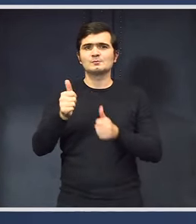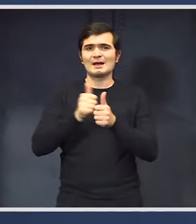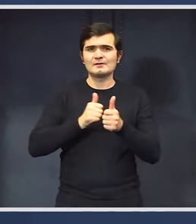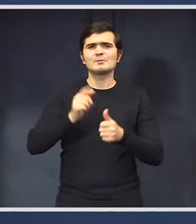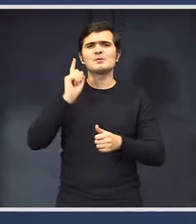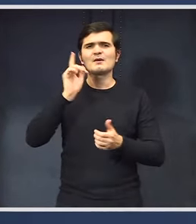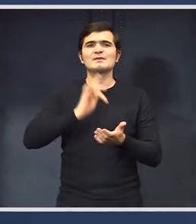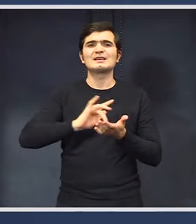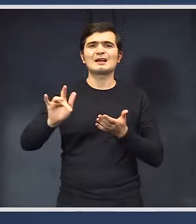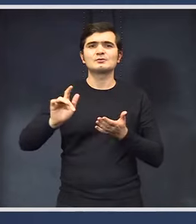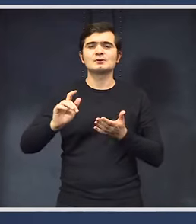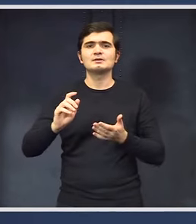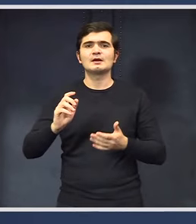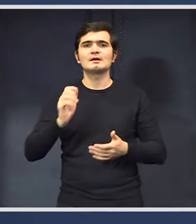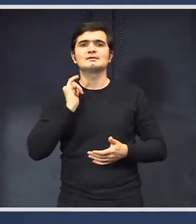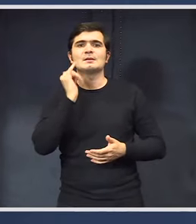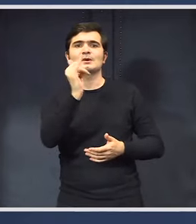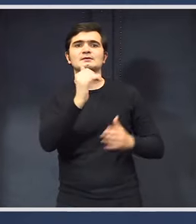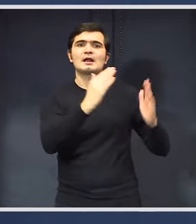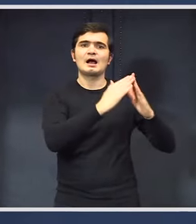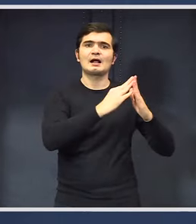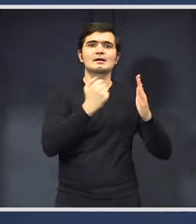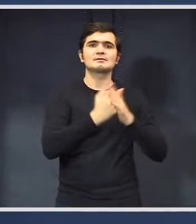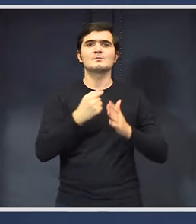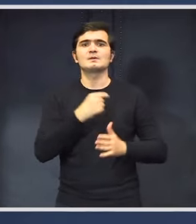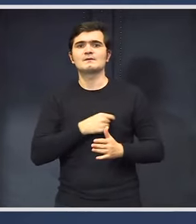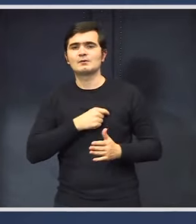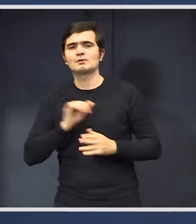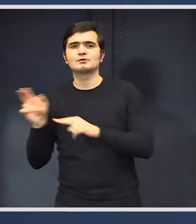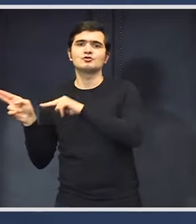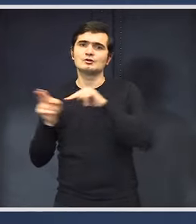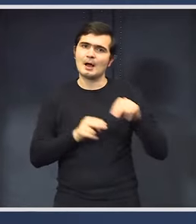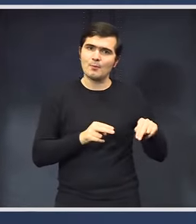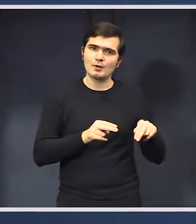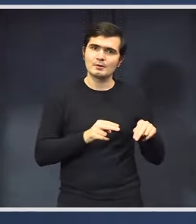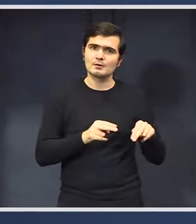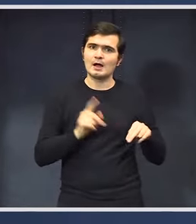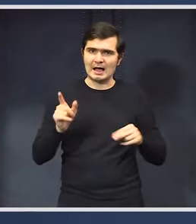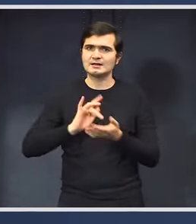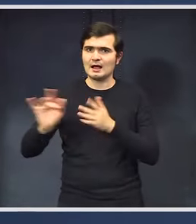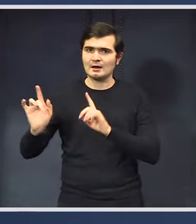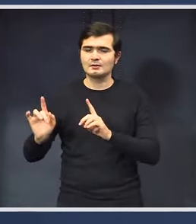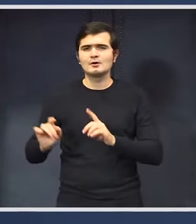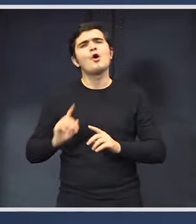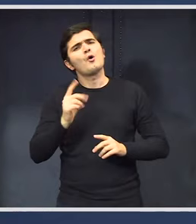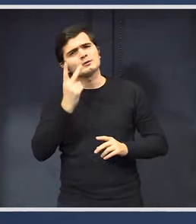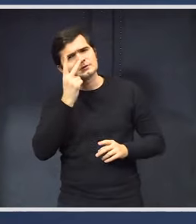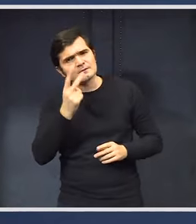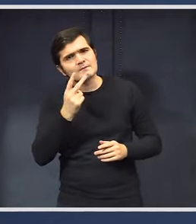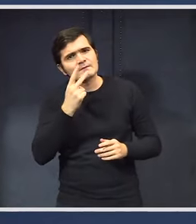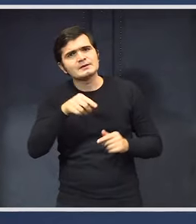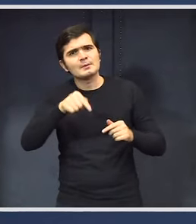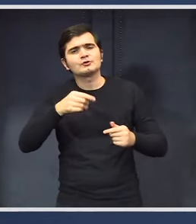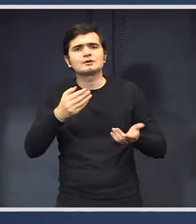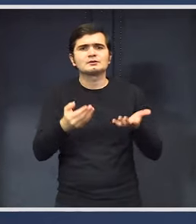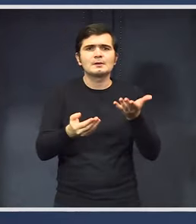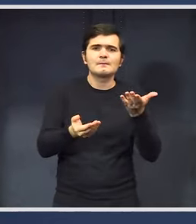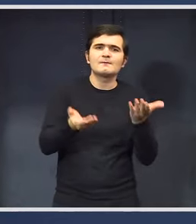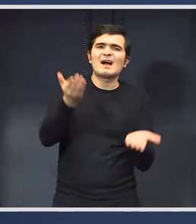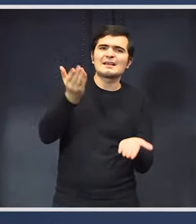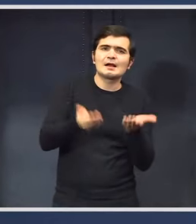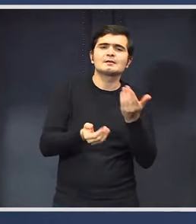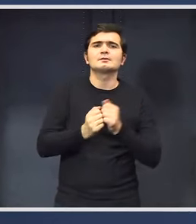gratuite deplasările de acasă la facultate și înapoi. Ne uităm și la această variantă. Am avut de spune și domnul președinte.